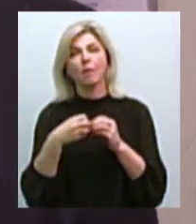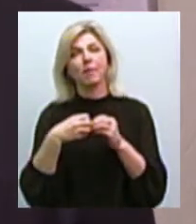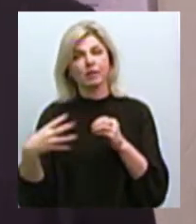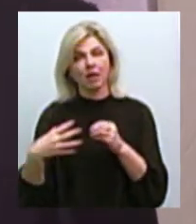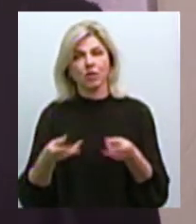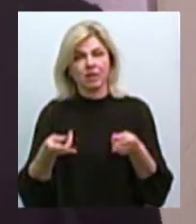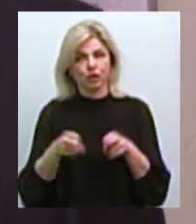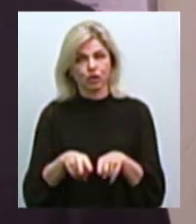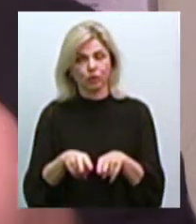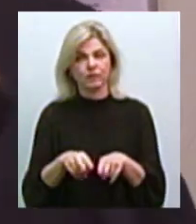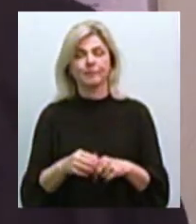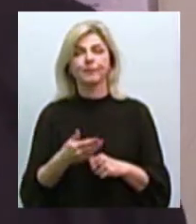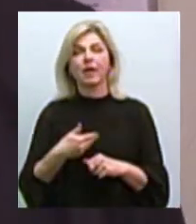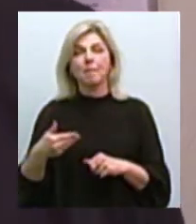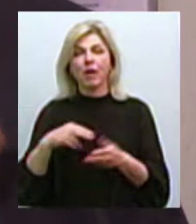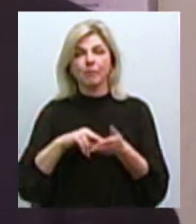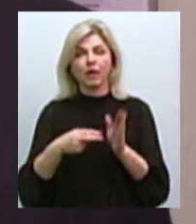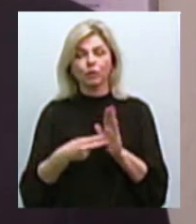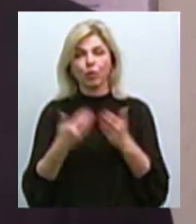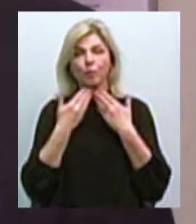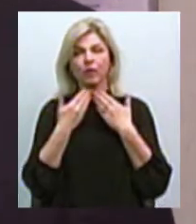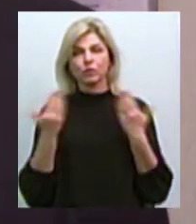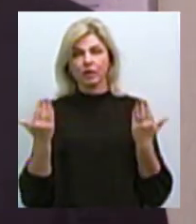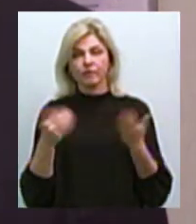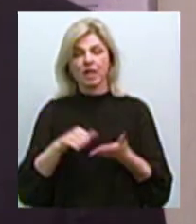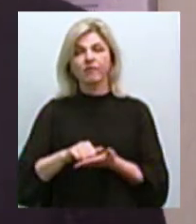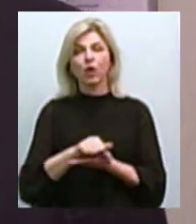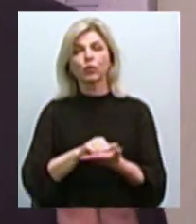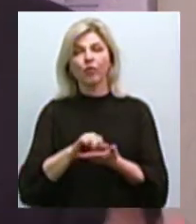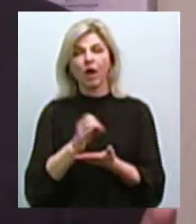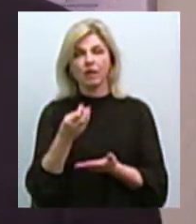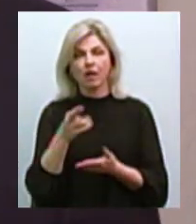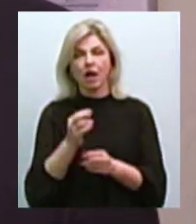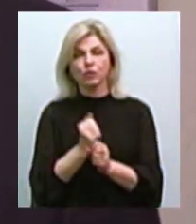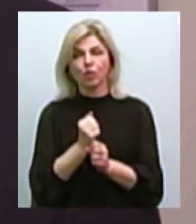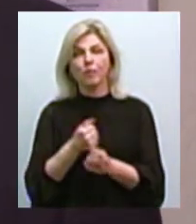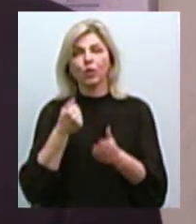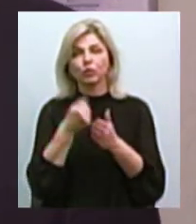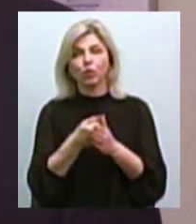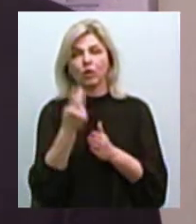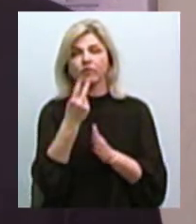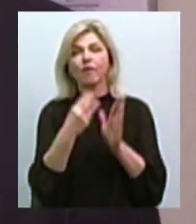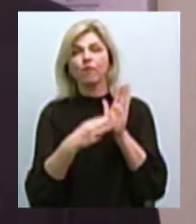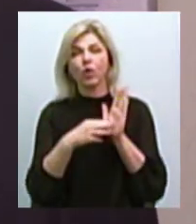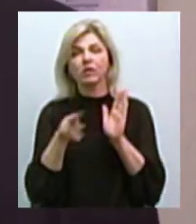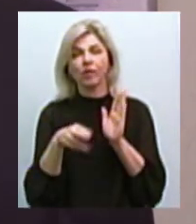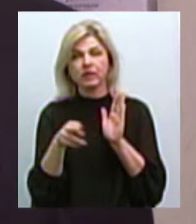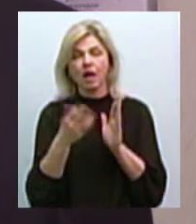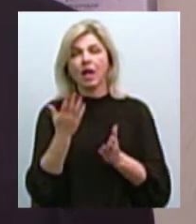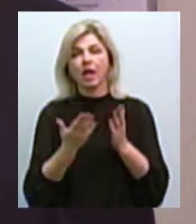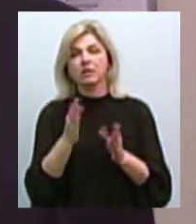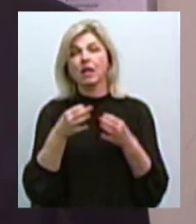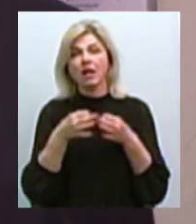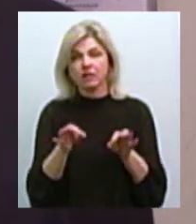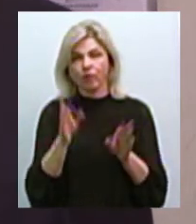залишилося. Ми плануємо останнє асфальтування зробити до 28-го, 12-го, якщо буде дозволяти